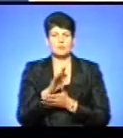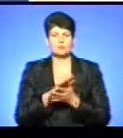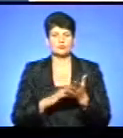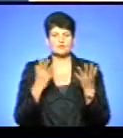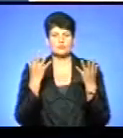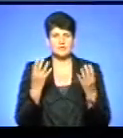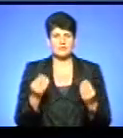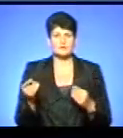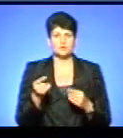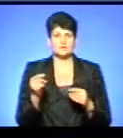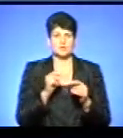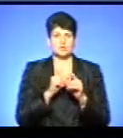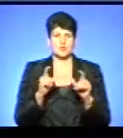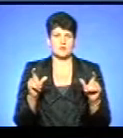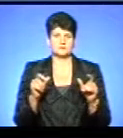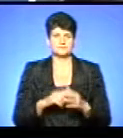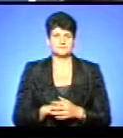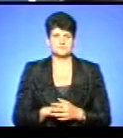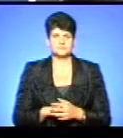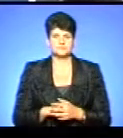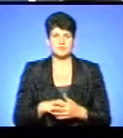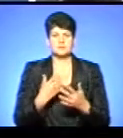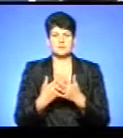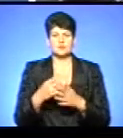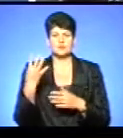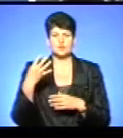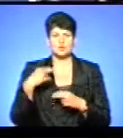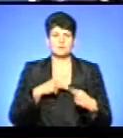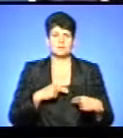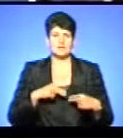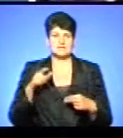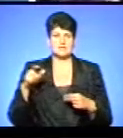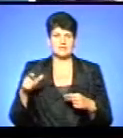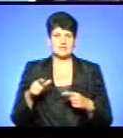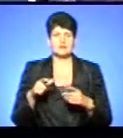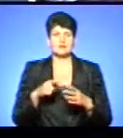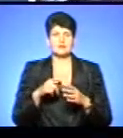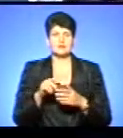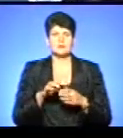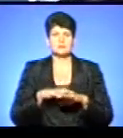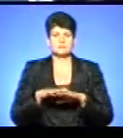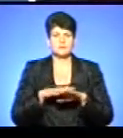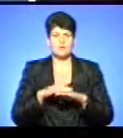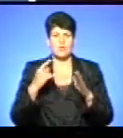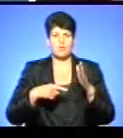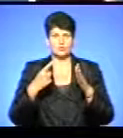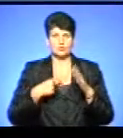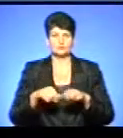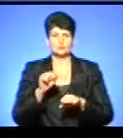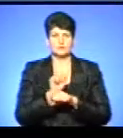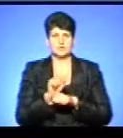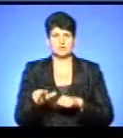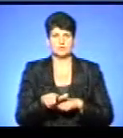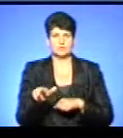тернопільських школах. Майже 40 працівників ринку «Мотор» перекрили дорогу на вулиці Будного у Тернополі.